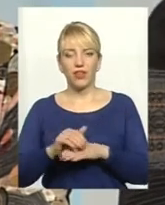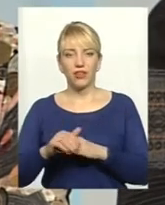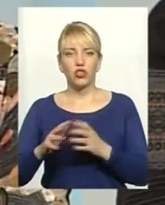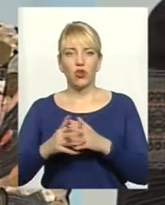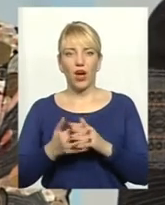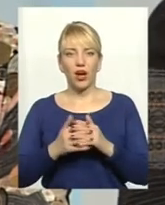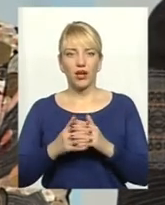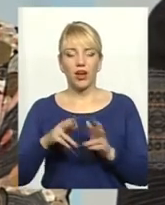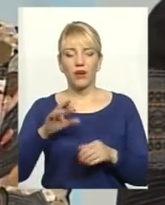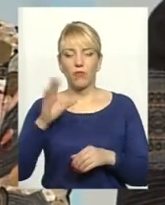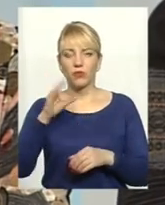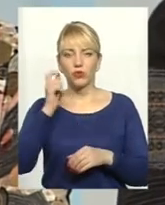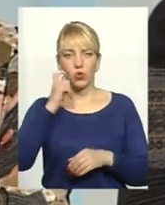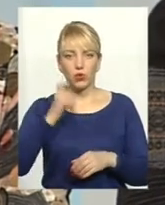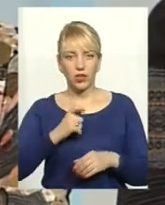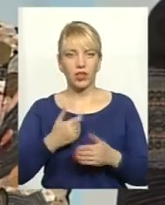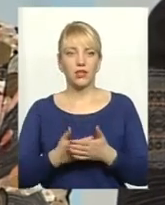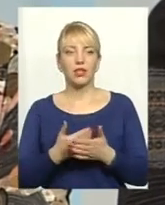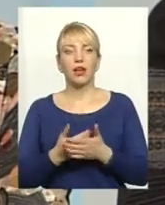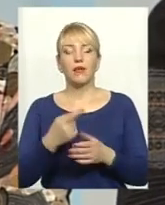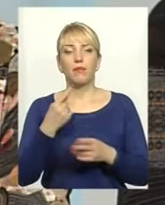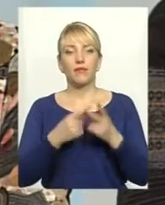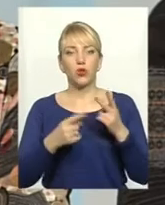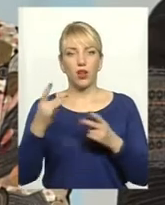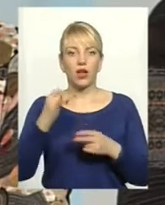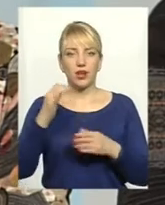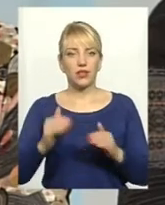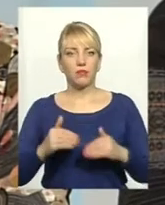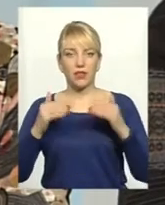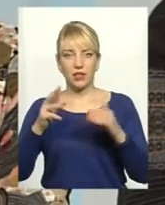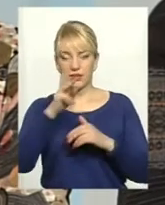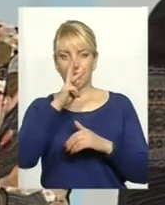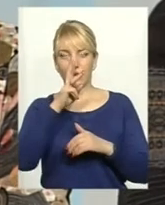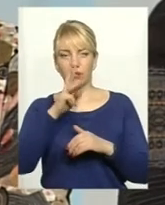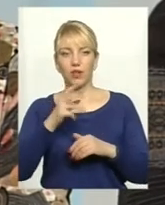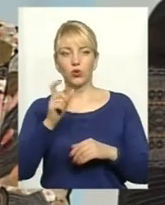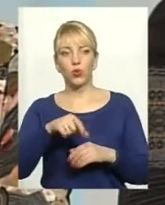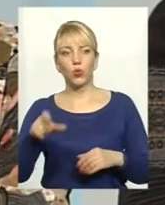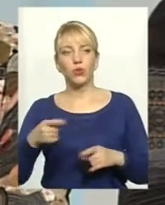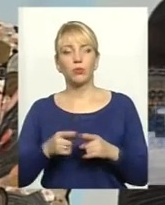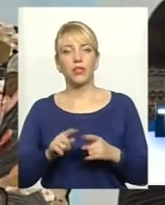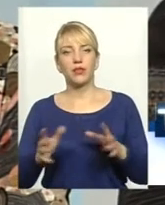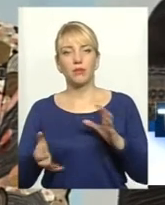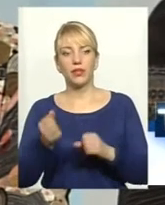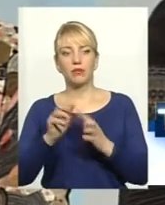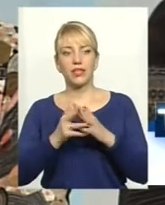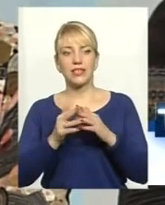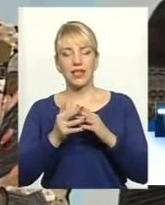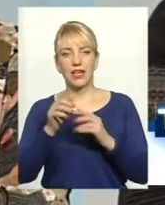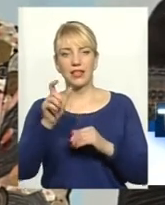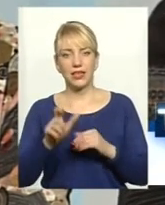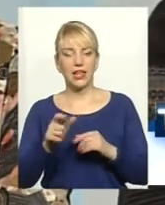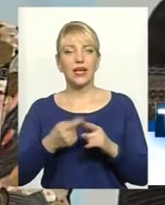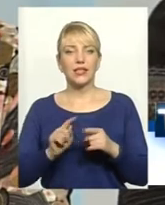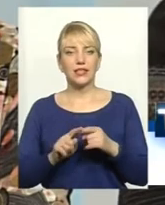Хмельнична, точно, приблизно десь півтора рази піднесли орендну плату людям, а це підтримка селянина, орендодавця, це